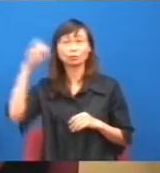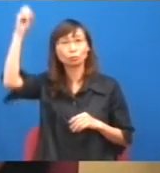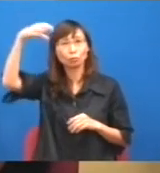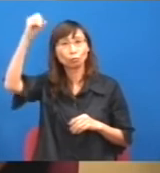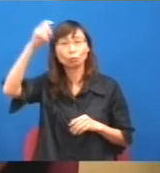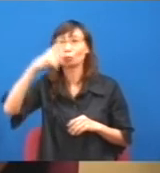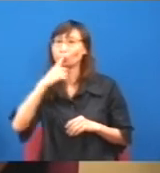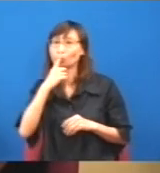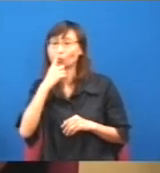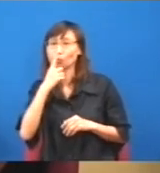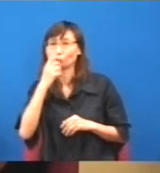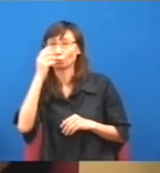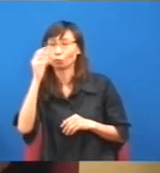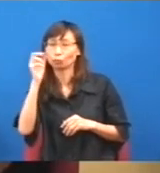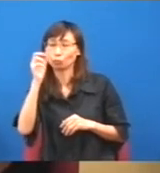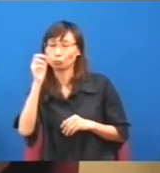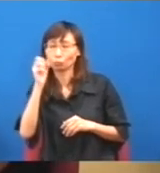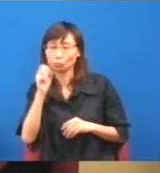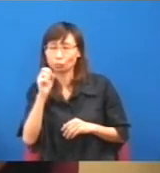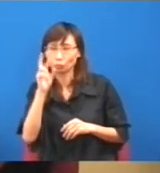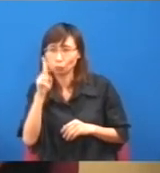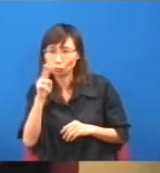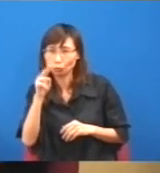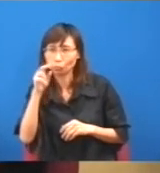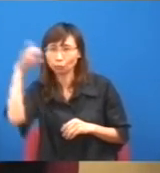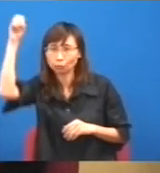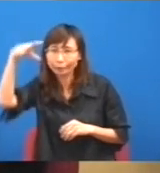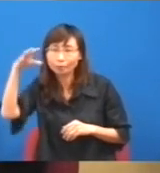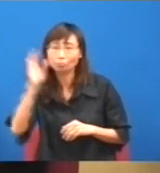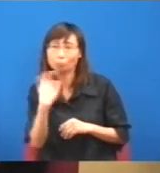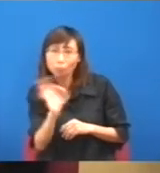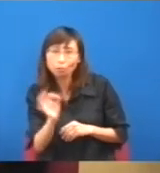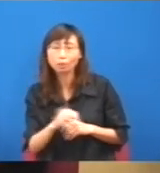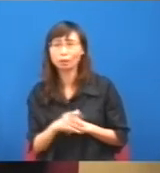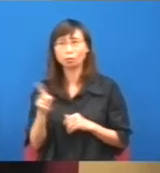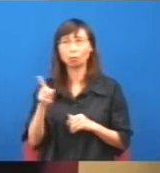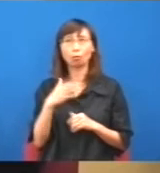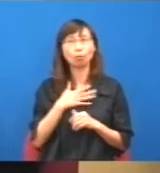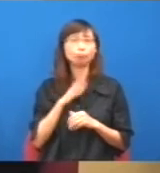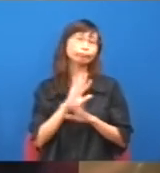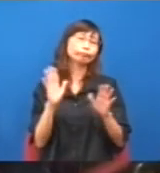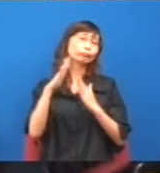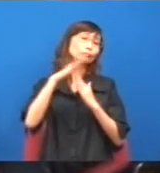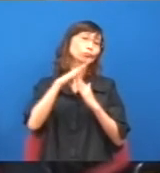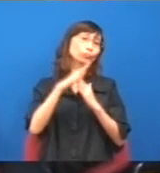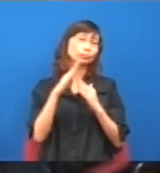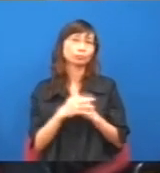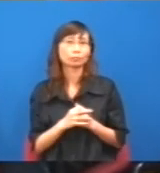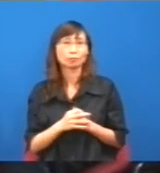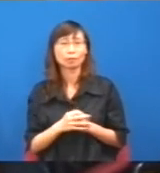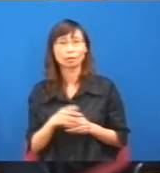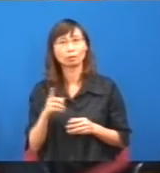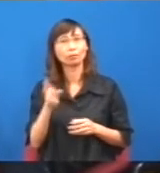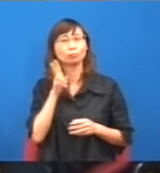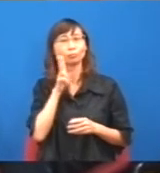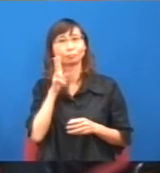沒有記性,不懂回想以前他做過甚麼,其實很多時候,現在這樣理論很簡單,梁振英會不會拿五絲十四